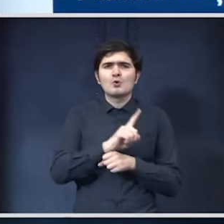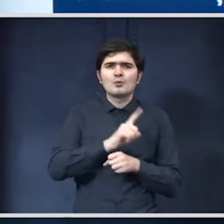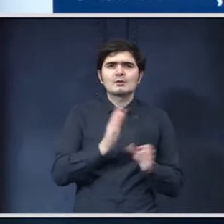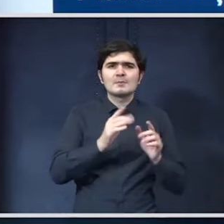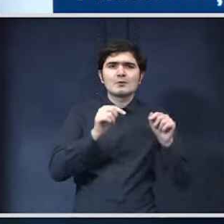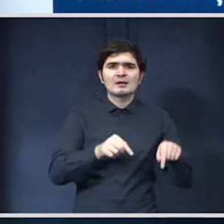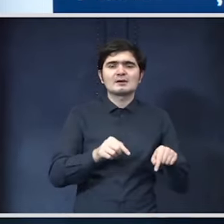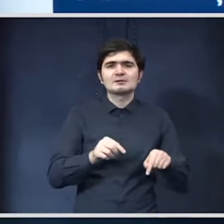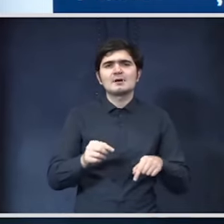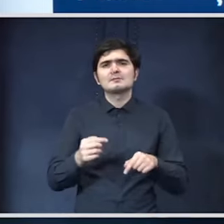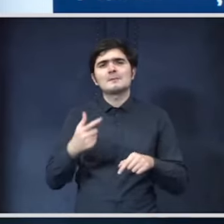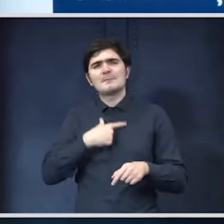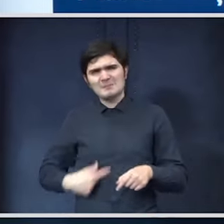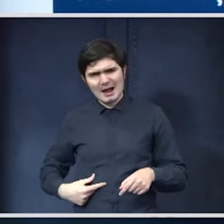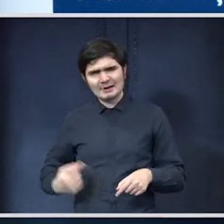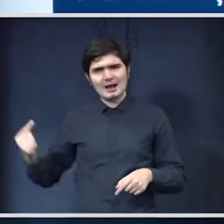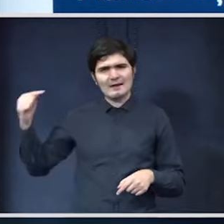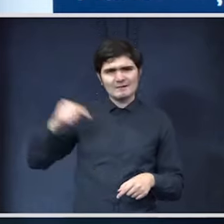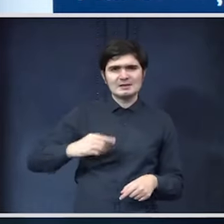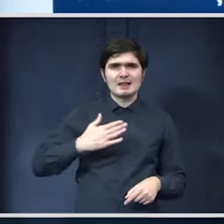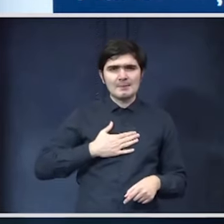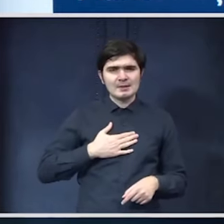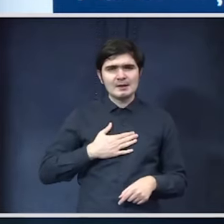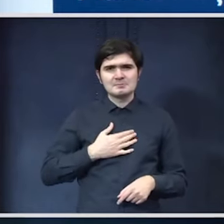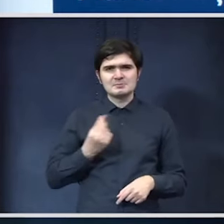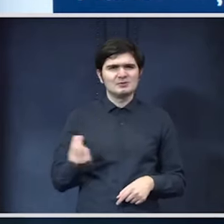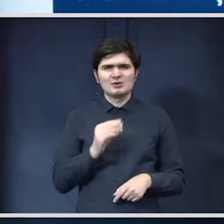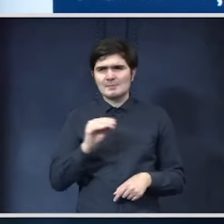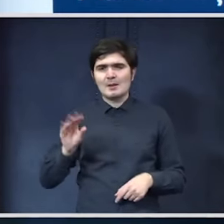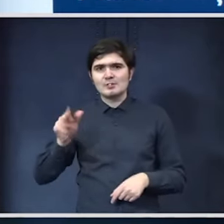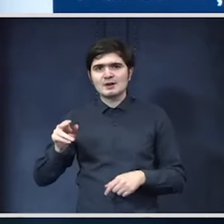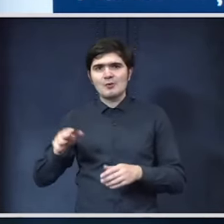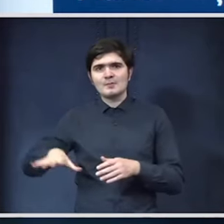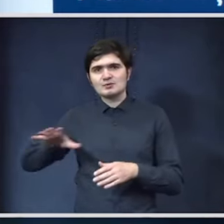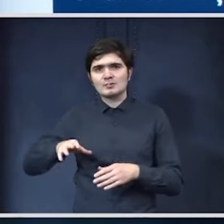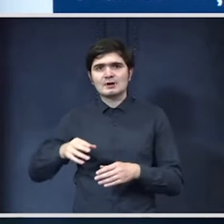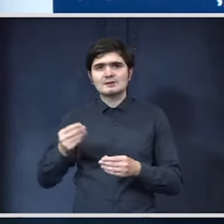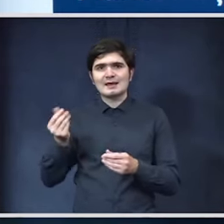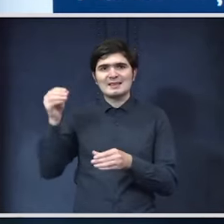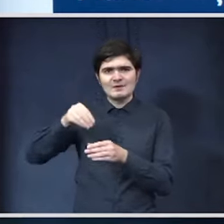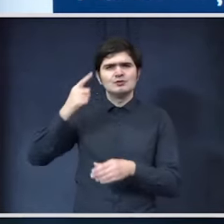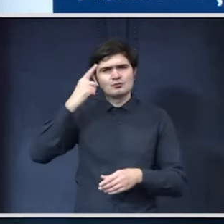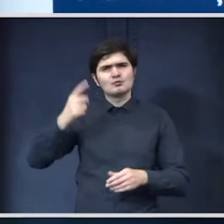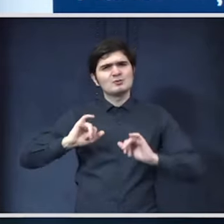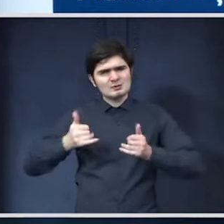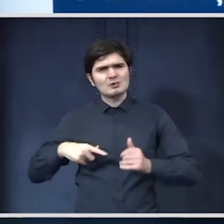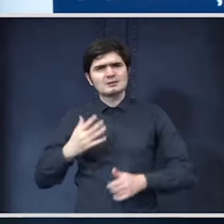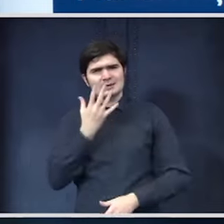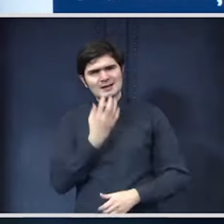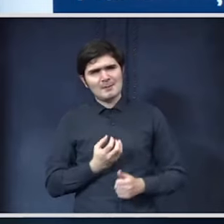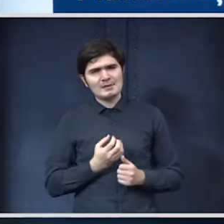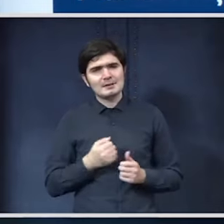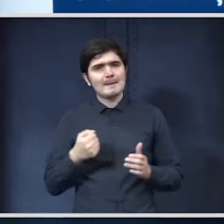între cei dintre primarii care au venit la mine cei mai mulți au pe această zonă de investiții Știu situația este dramatică